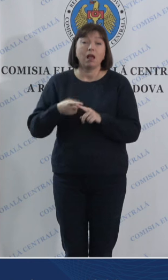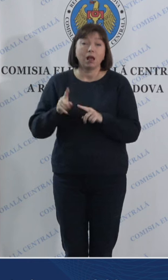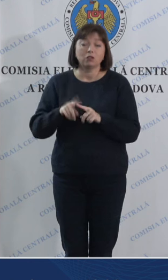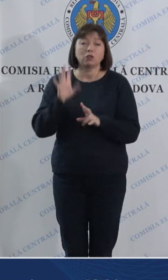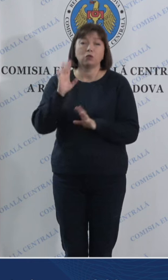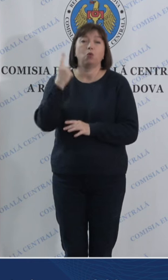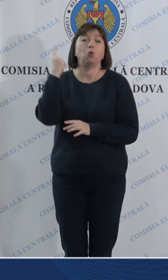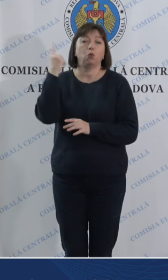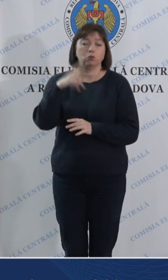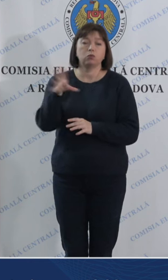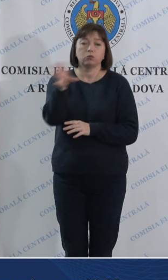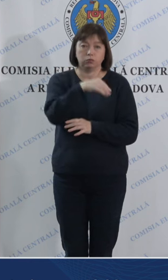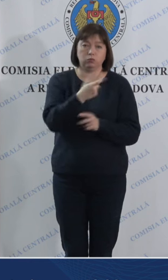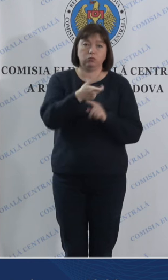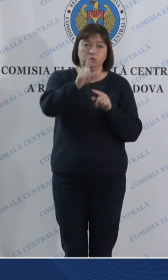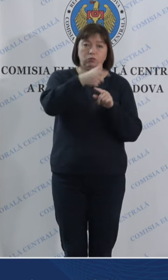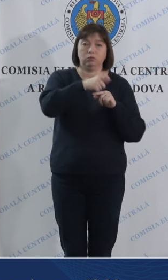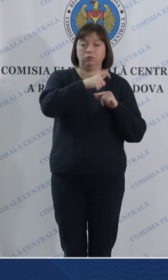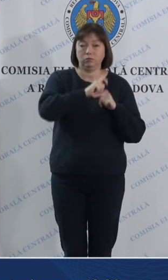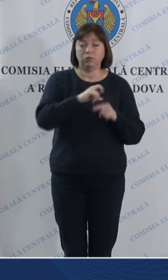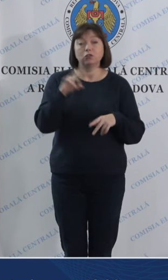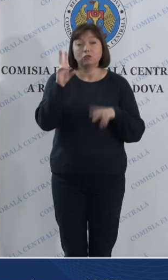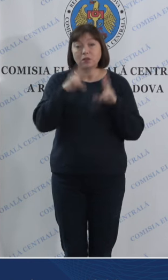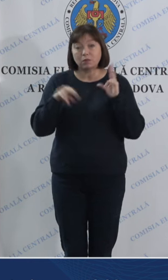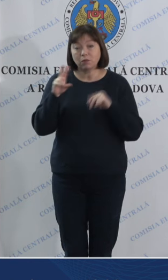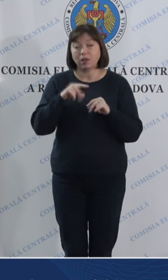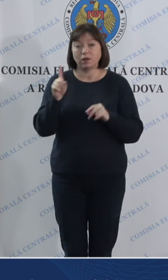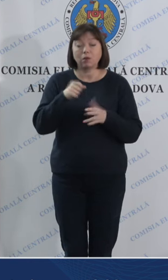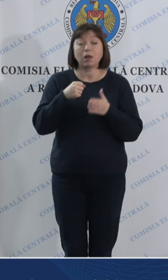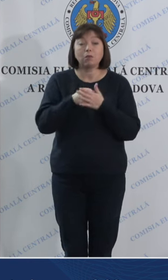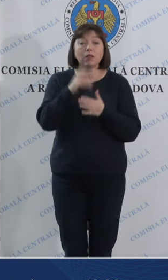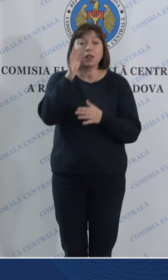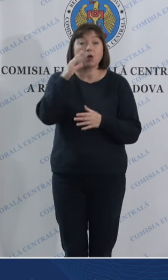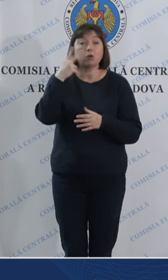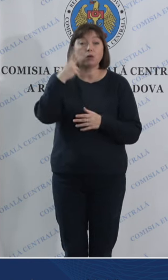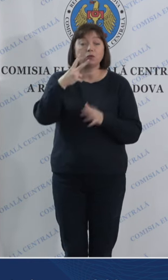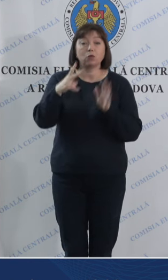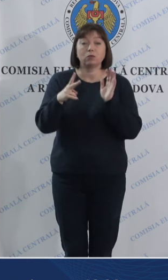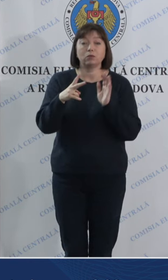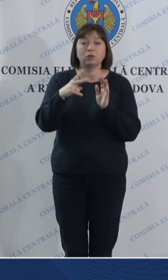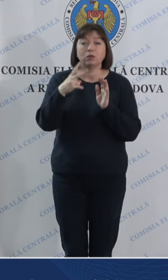doar unul singur. și sperăm că până la ora 29